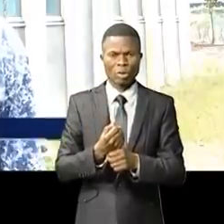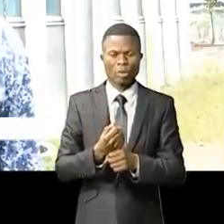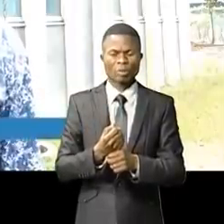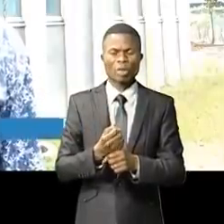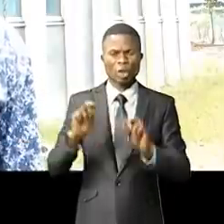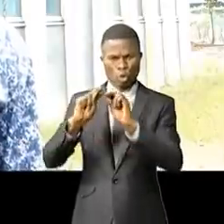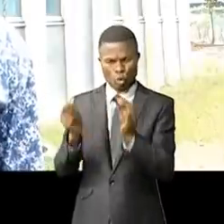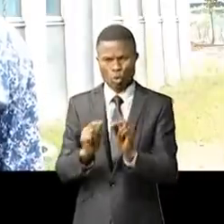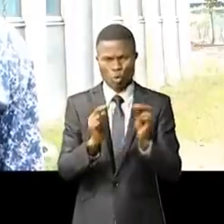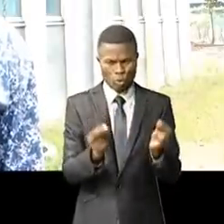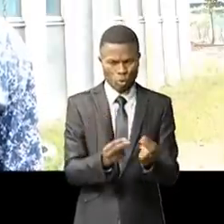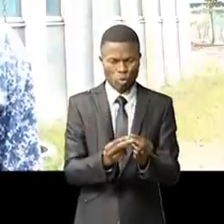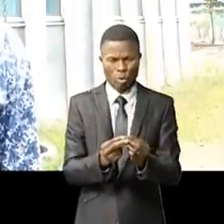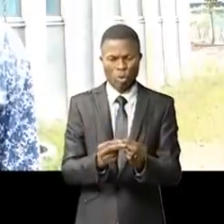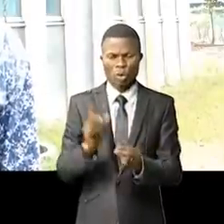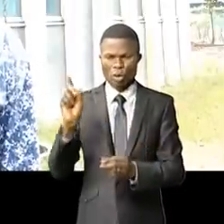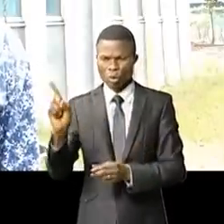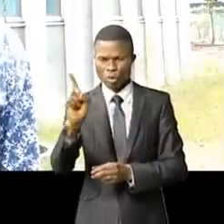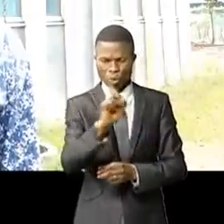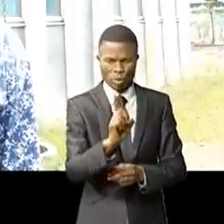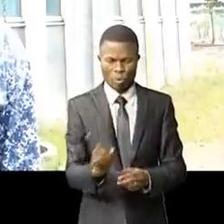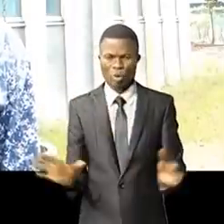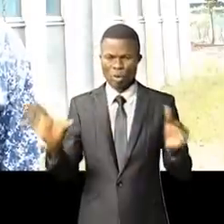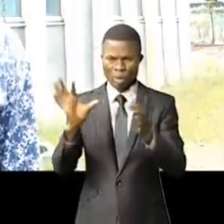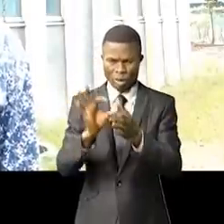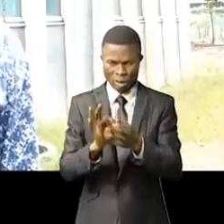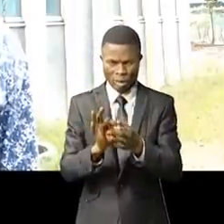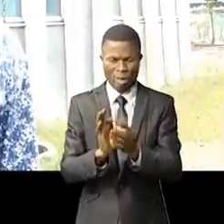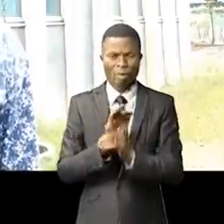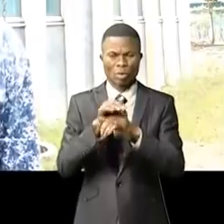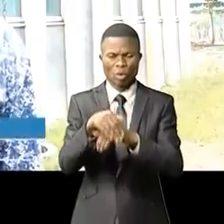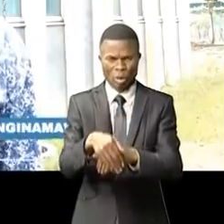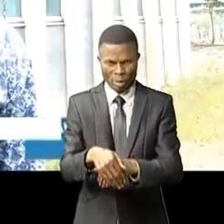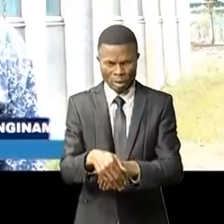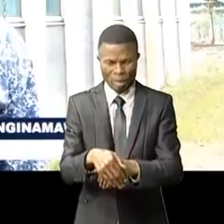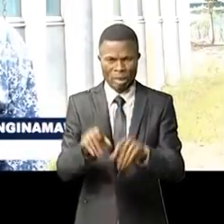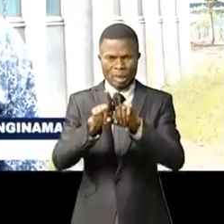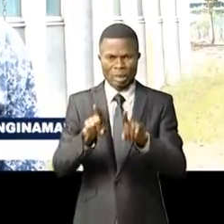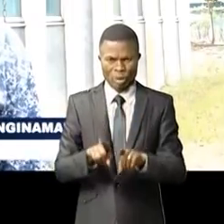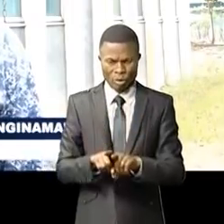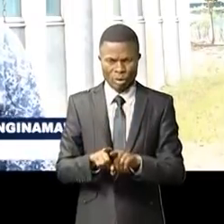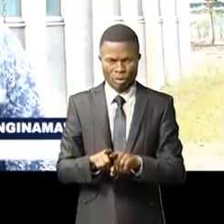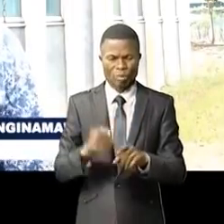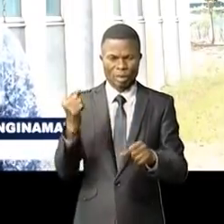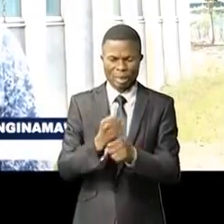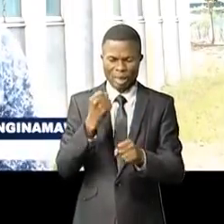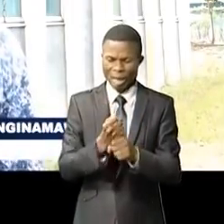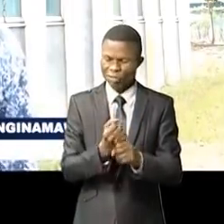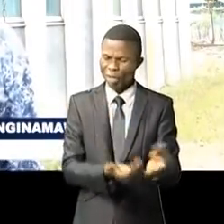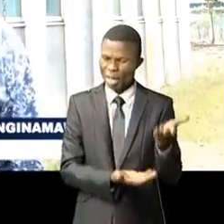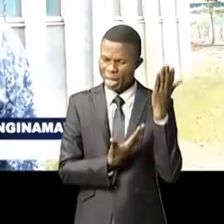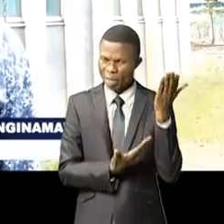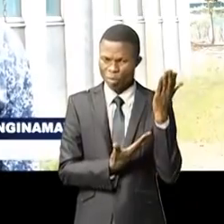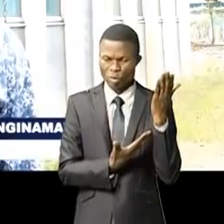symbiose et que chacun puisse apporter sa contribution et jouer sa partition